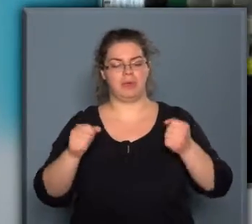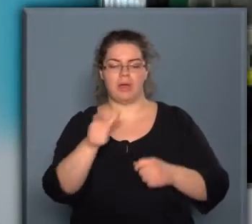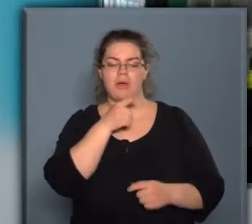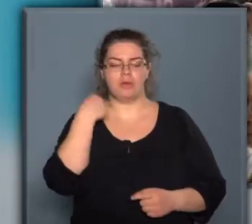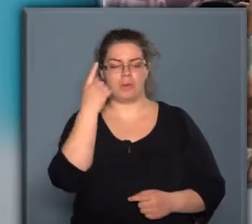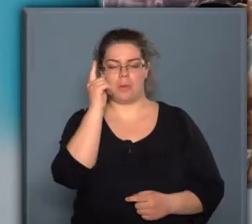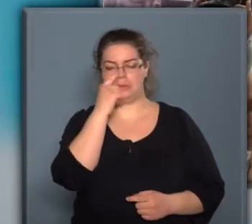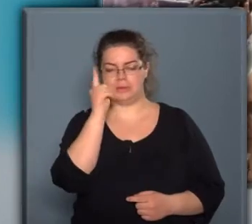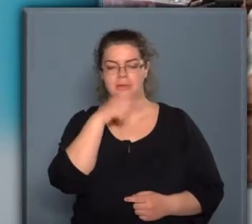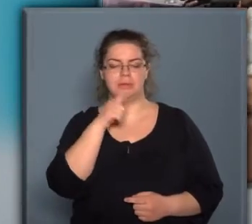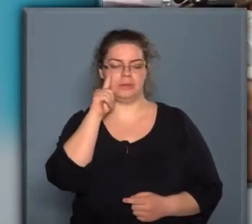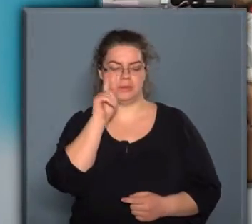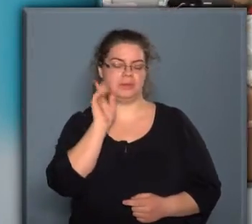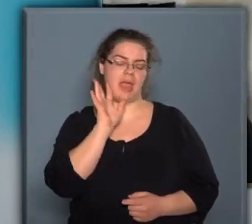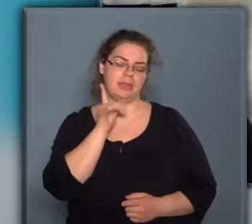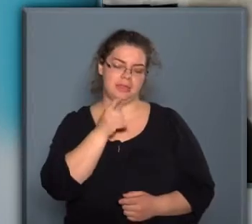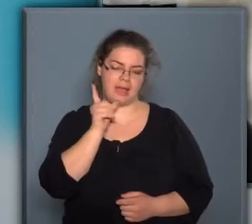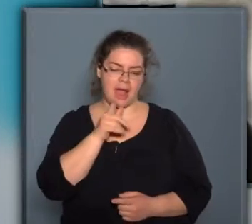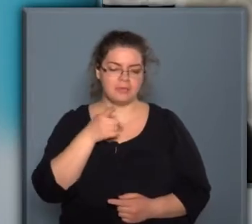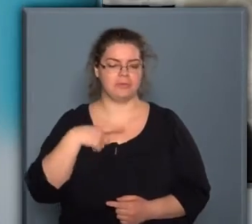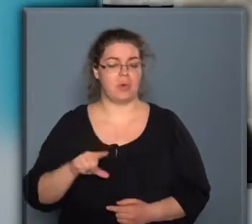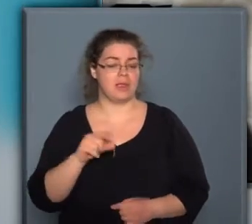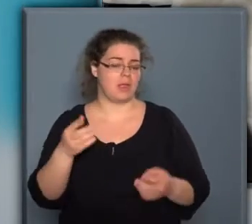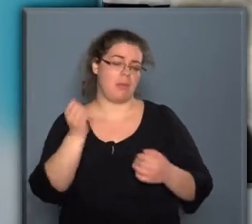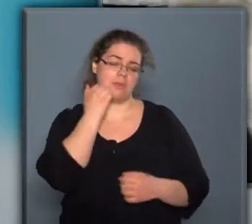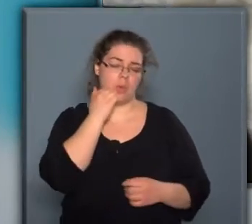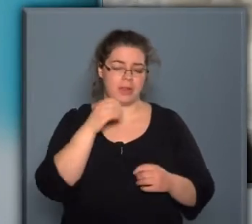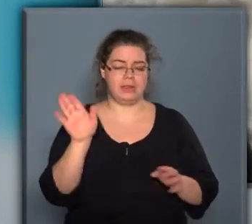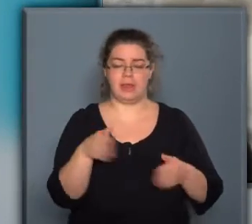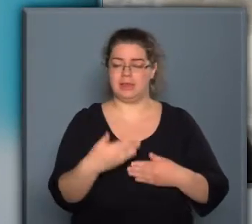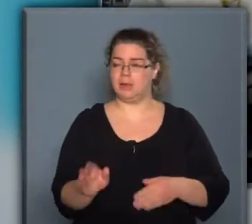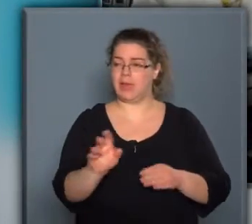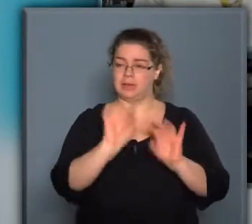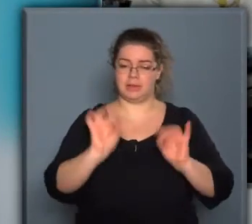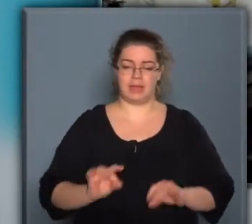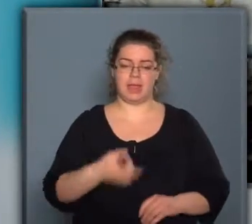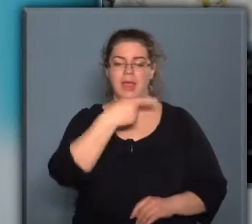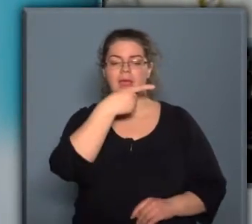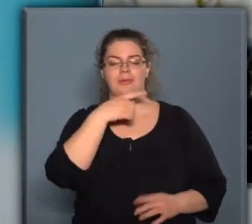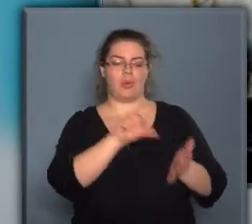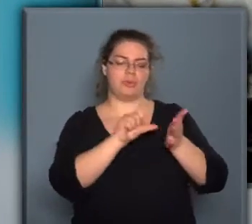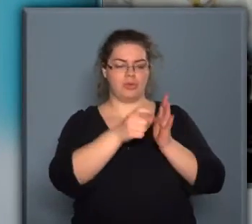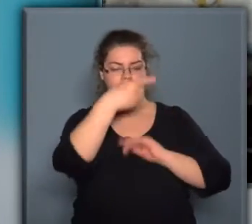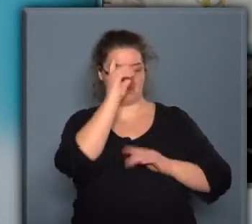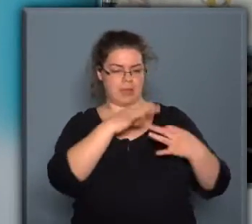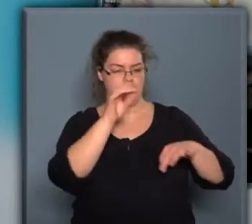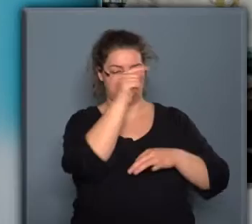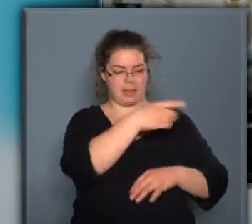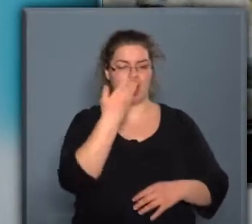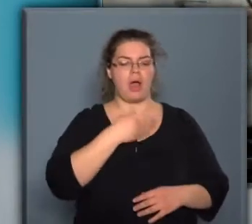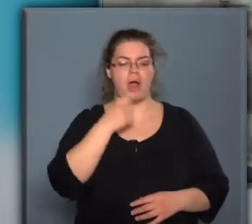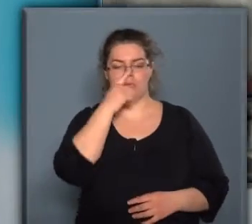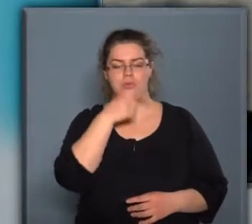kontinentál volt a helyszín. A multinacionális cég világközpontja Németországban, Hannoverben van. A